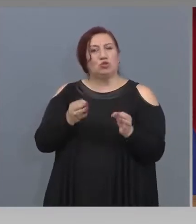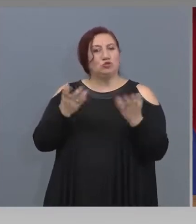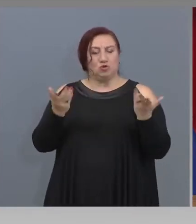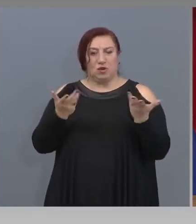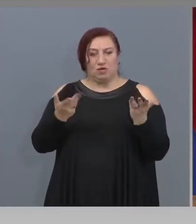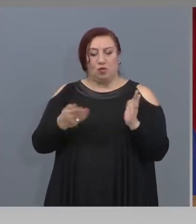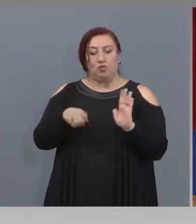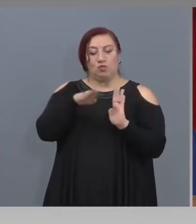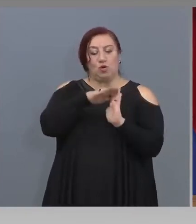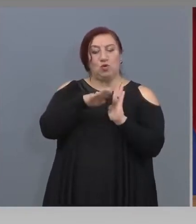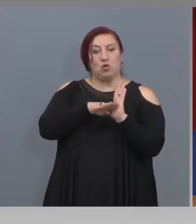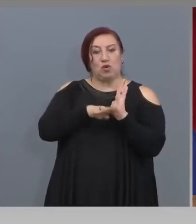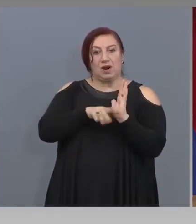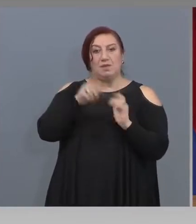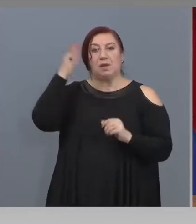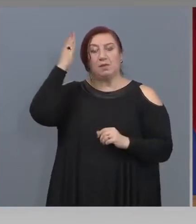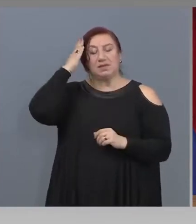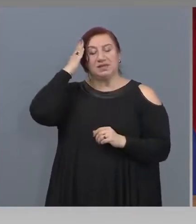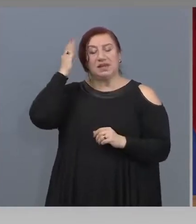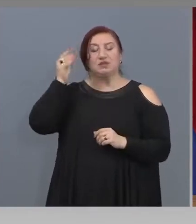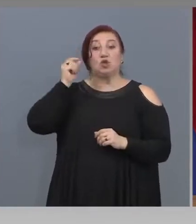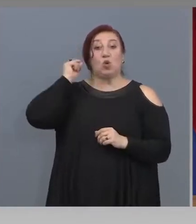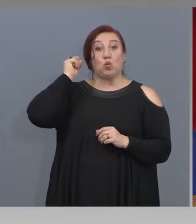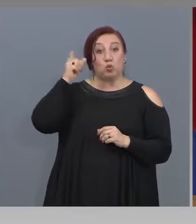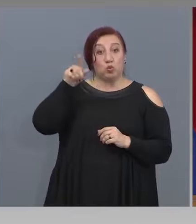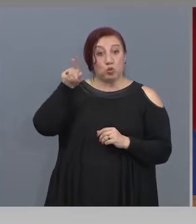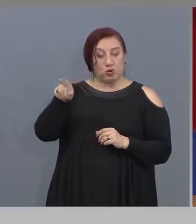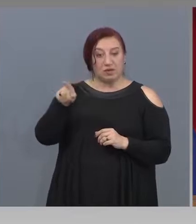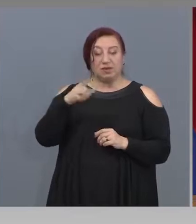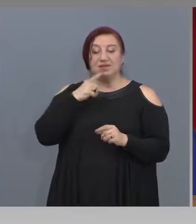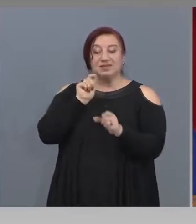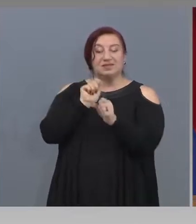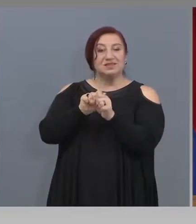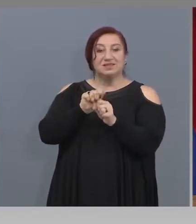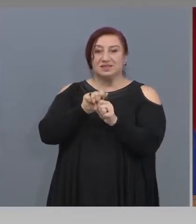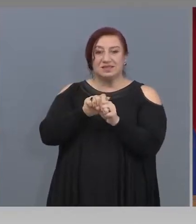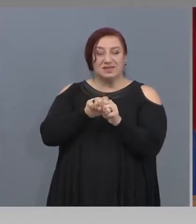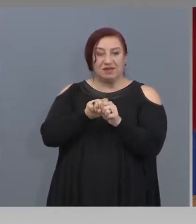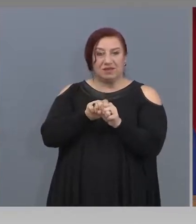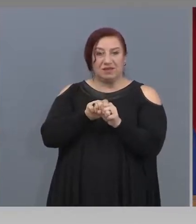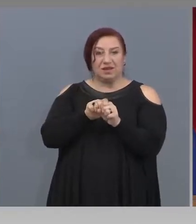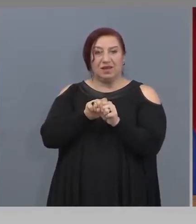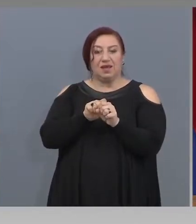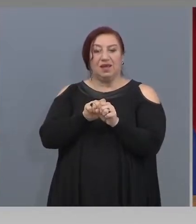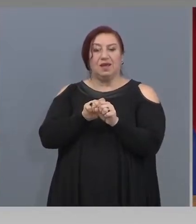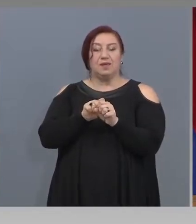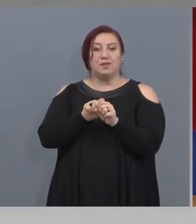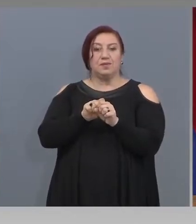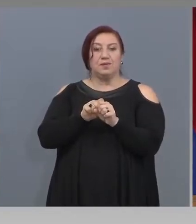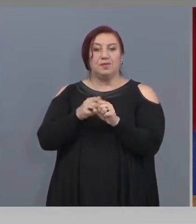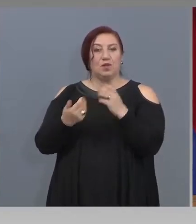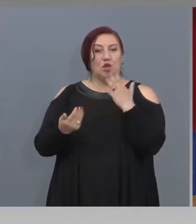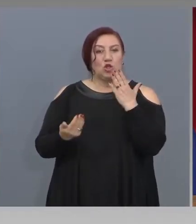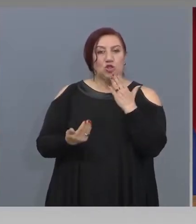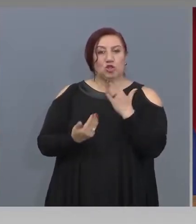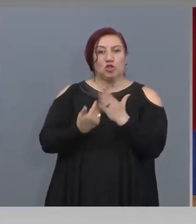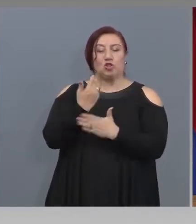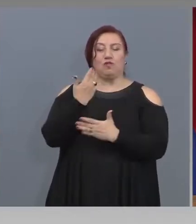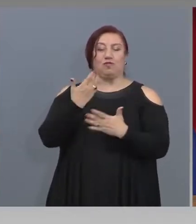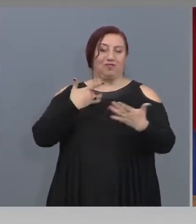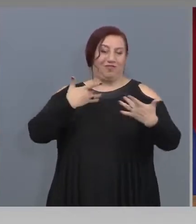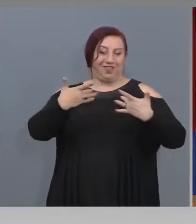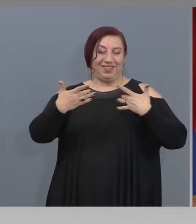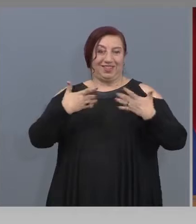Програми на Министерство на културата за създаване на нови театрални